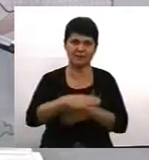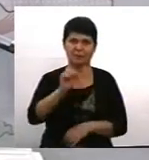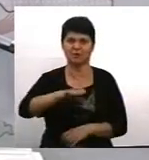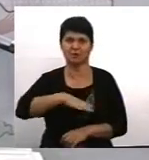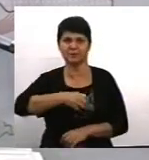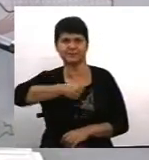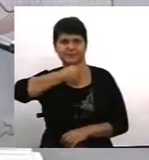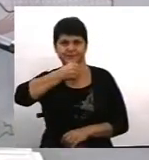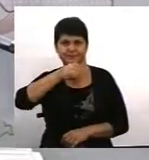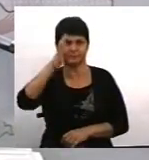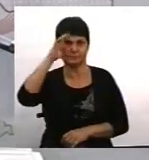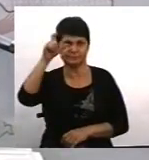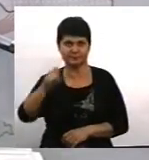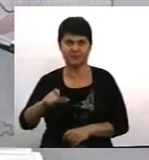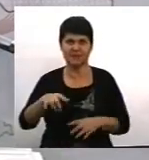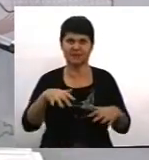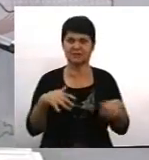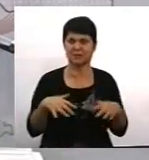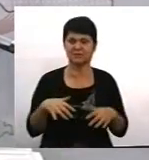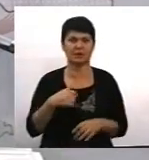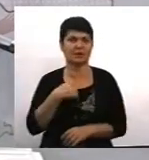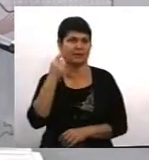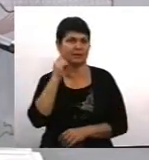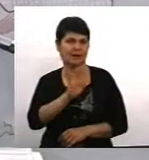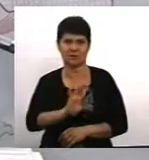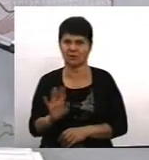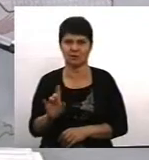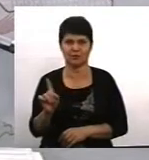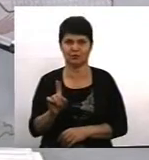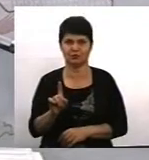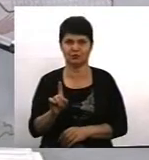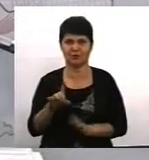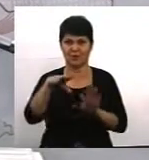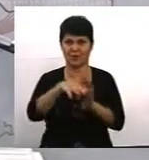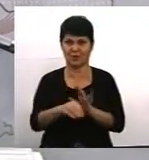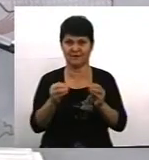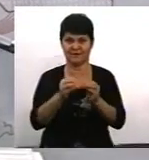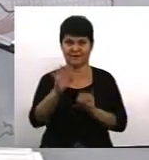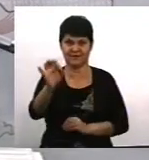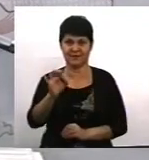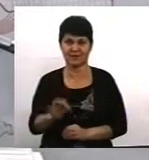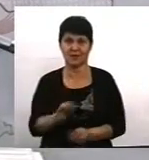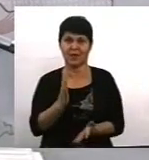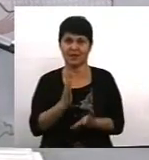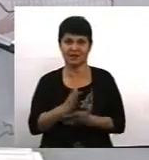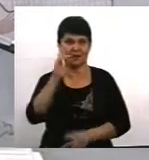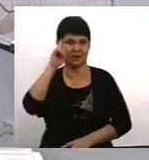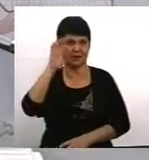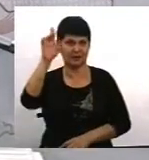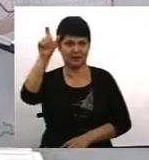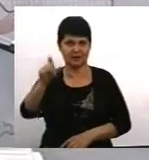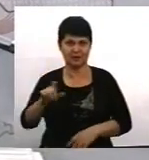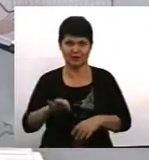які слабші. Я не думаю, що в цих 10% є чоловіки із так